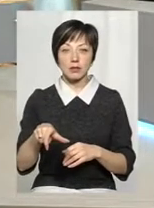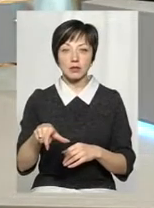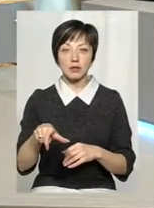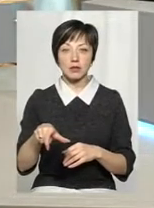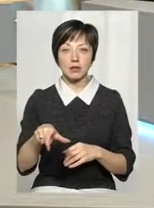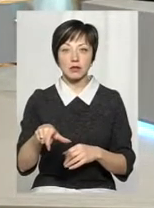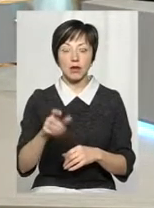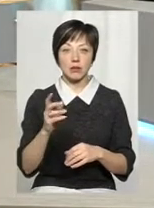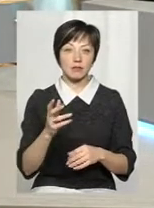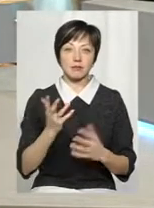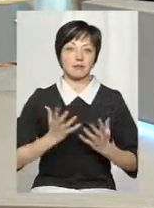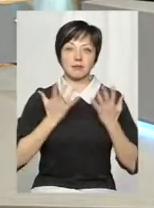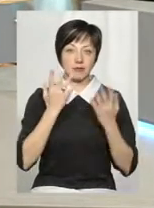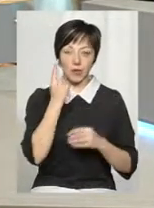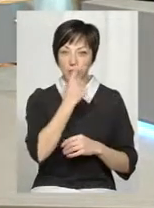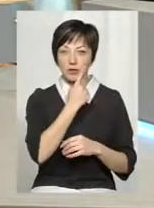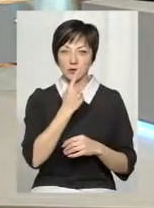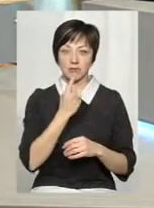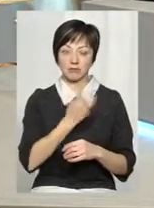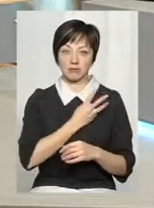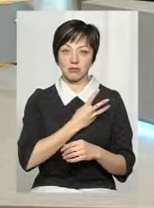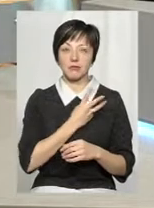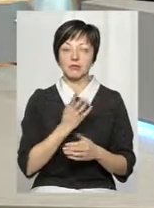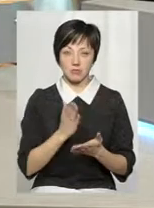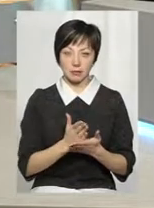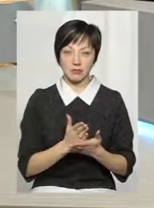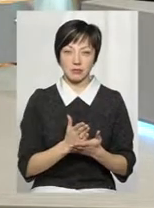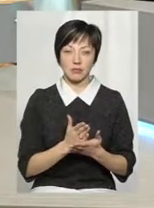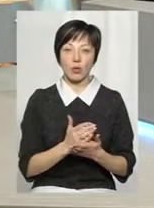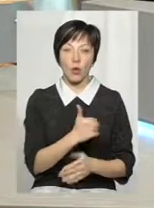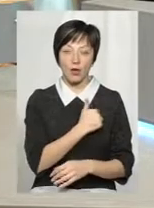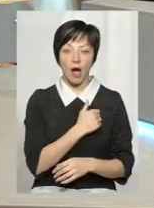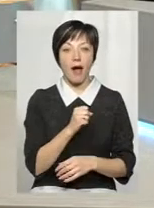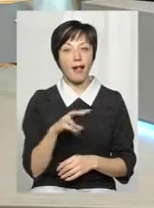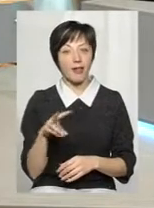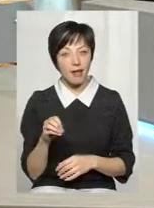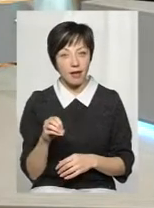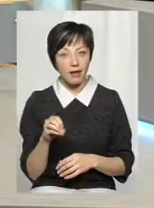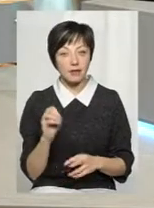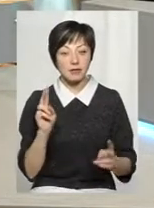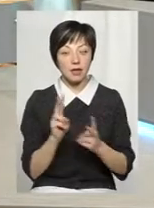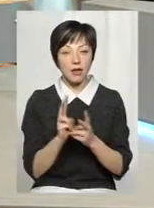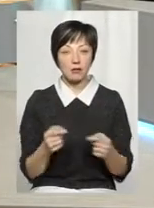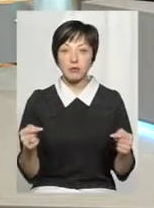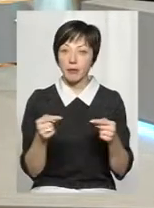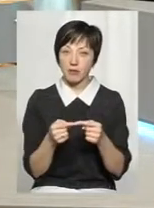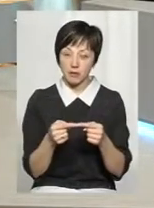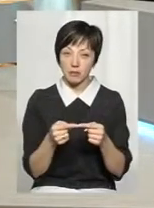нашій молоді горять очі. Вони мотивовані, вони хотять, але стикаючись певними.